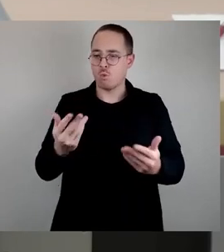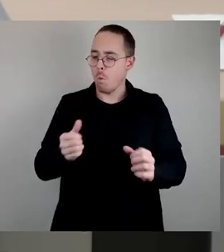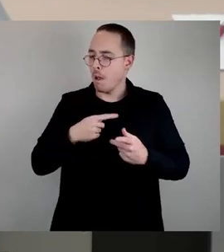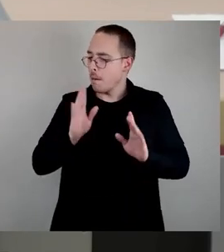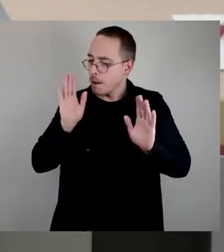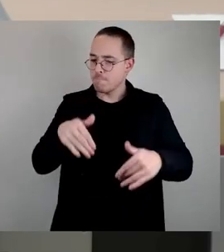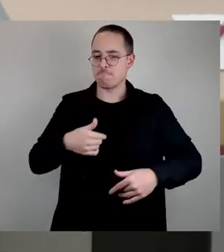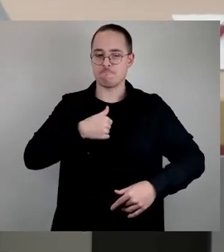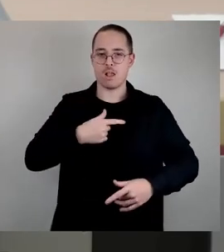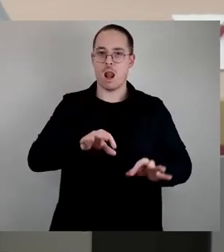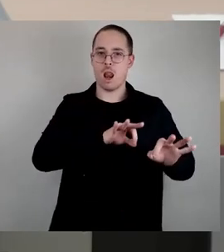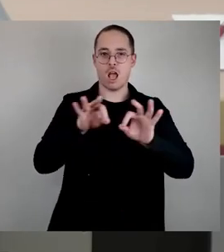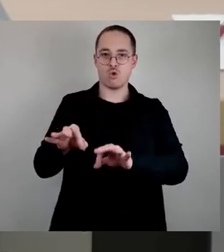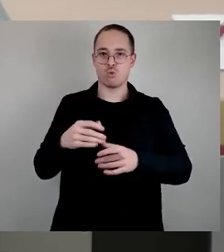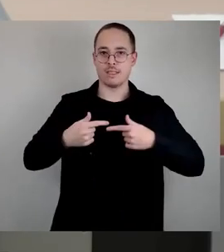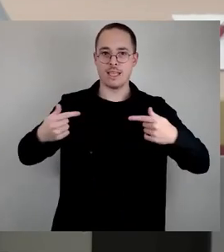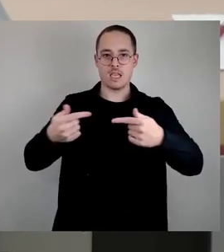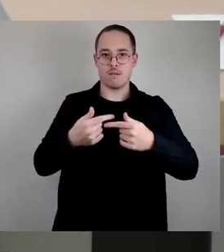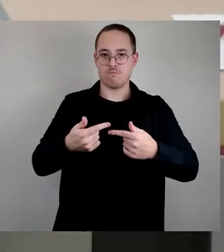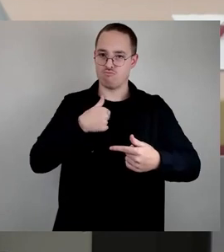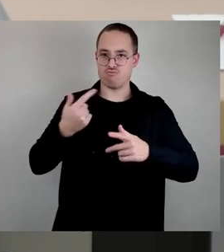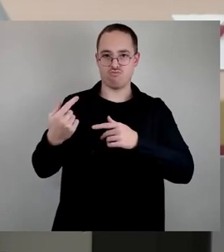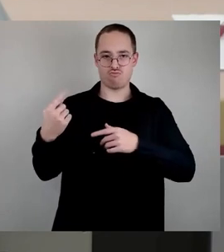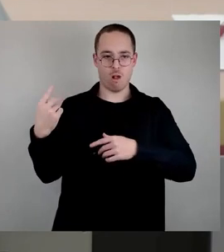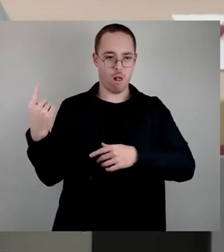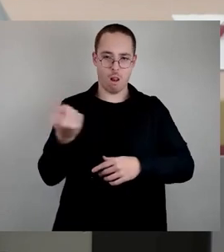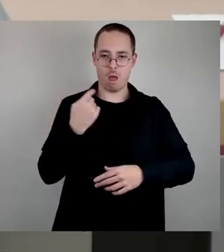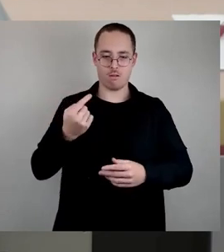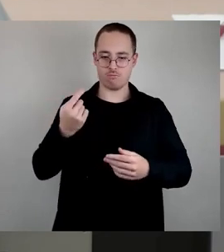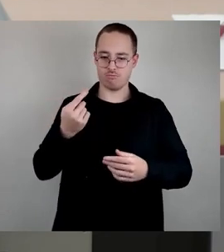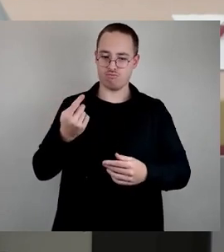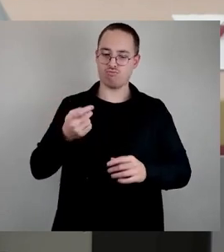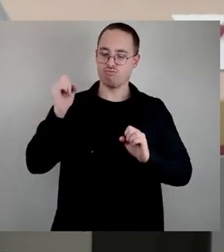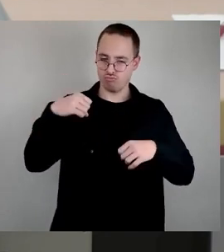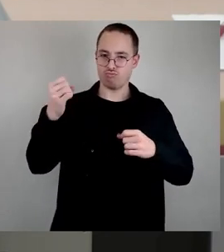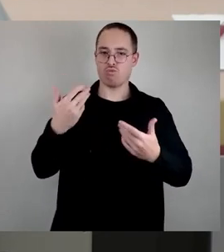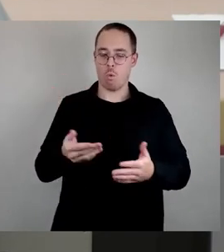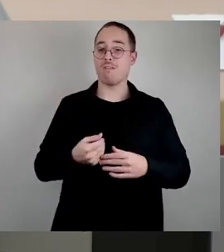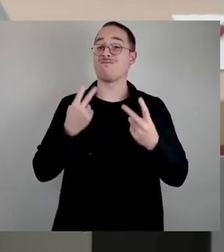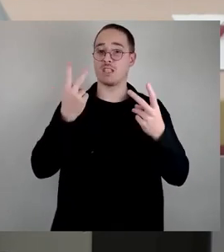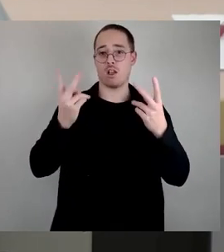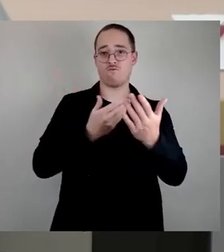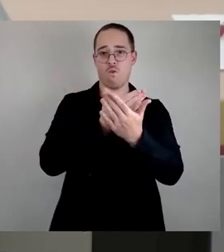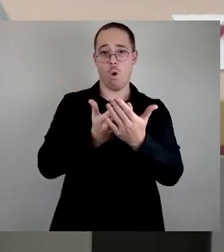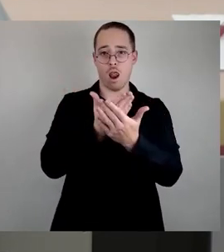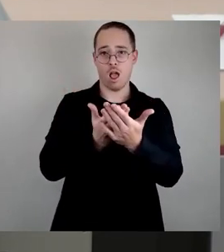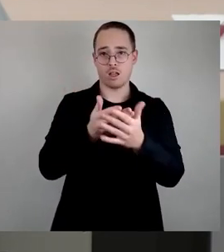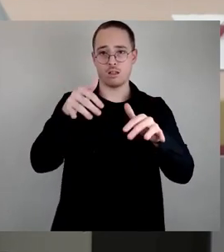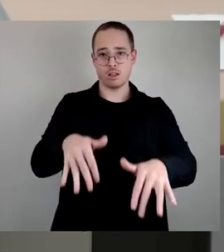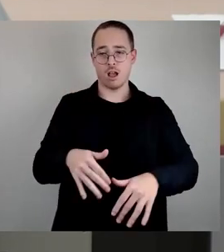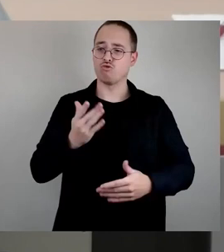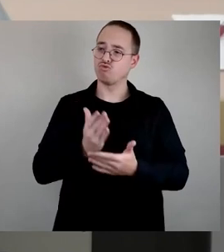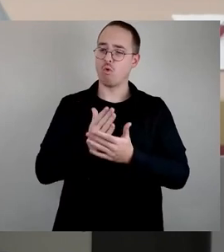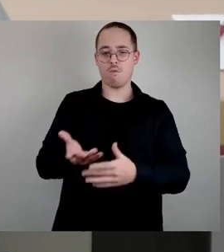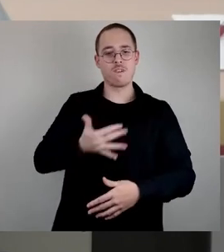besonders wichtige Vorlagen im Sinne von, die auch über Jahre wirken, da schon nochmals